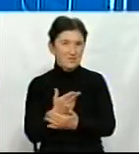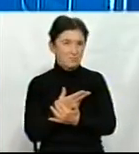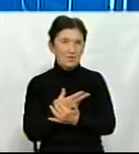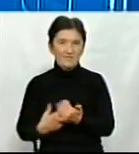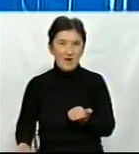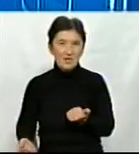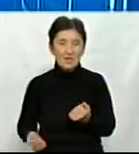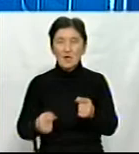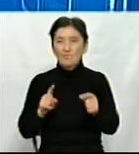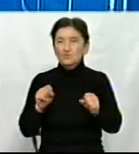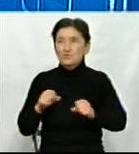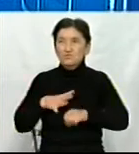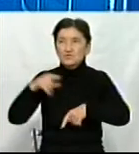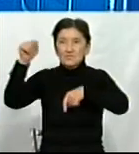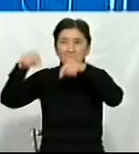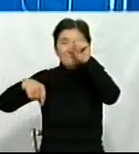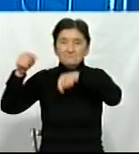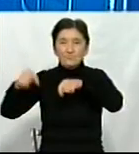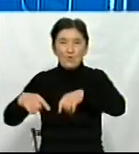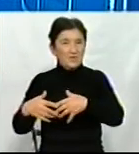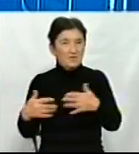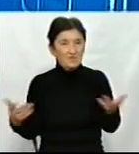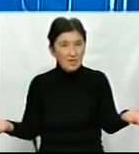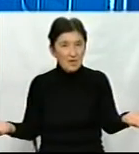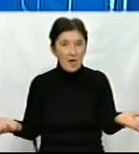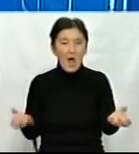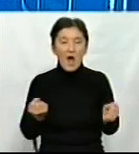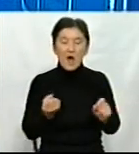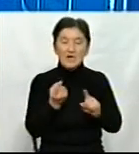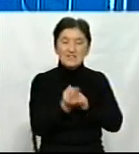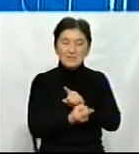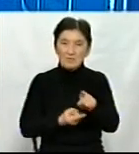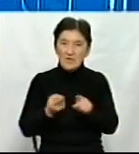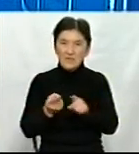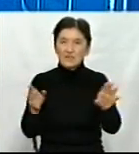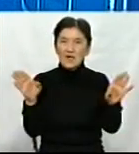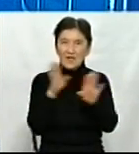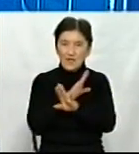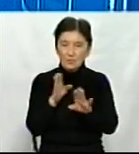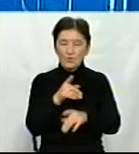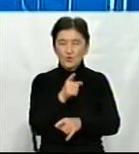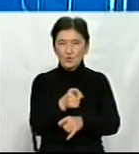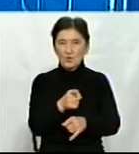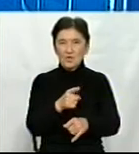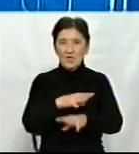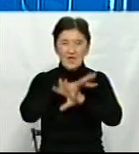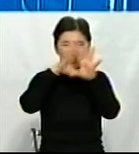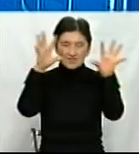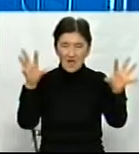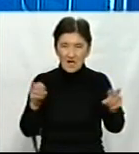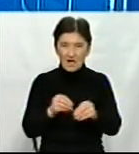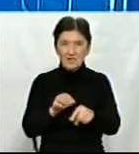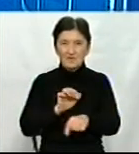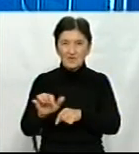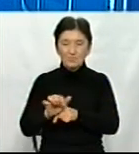може не випасти опадів. А ось цівозміна – це якраз той агротехнічний, науковий, загальновиробничий